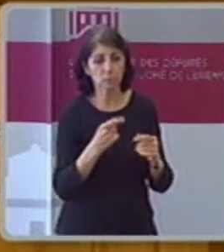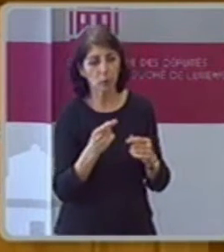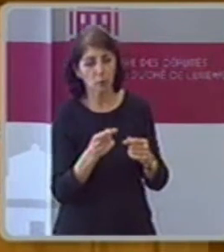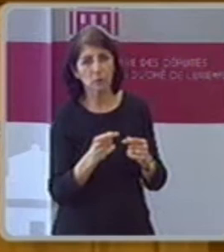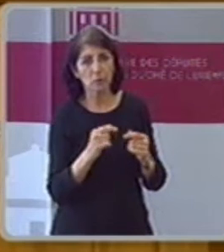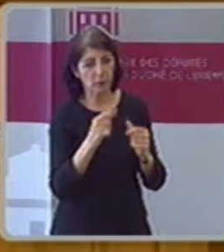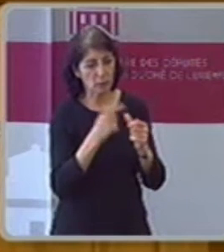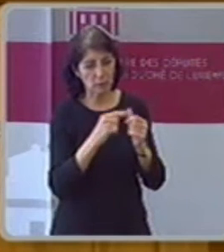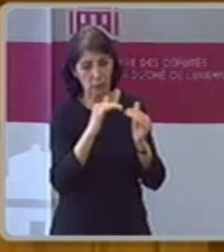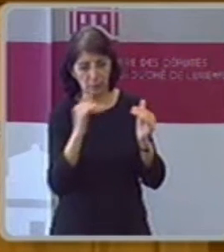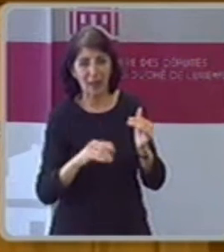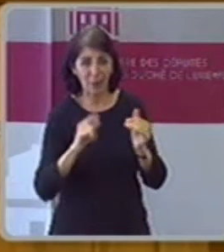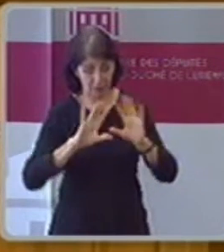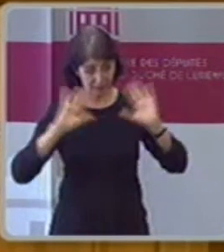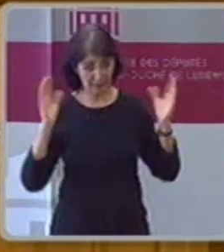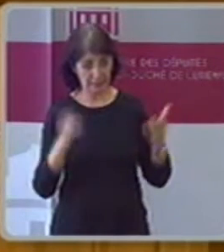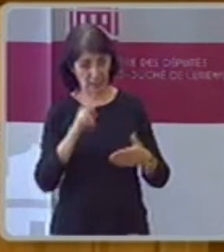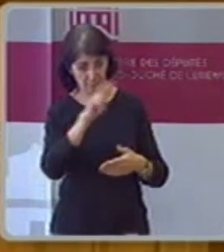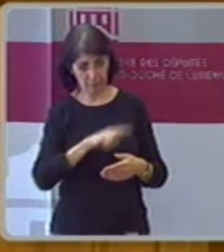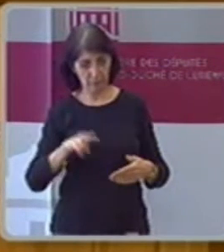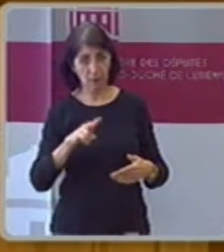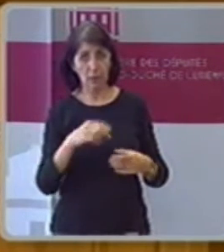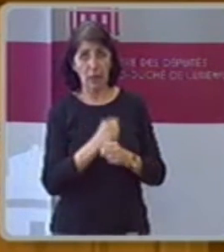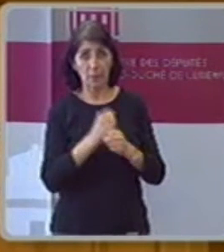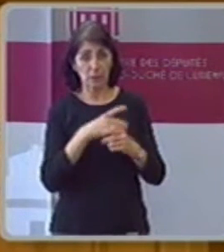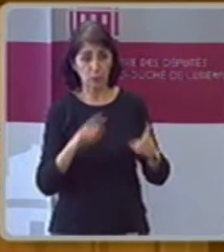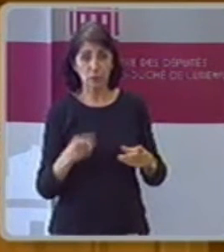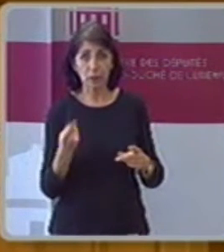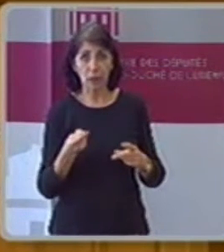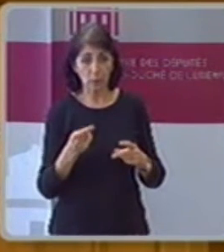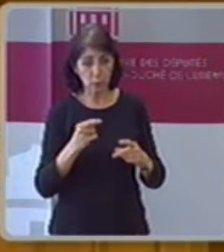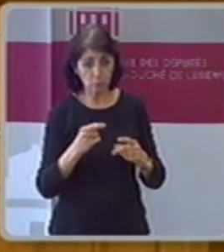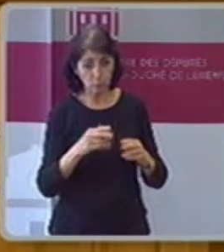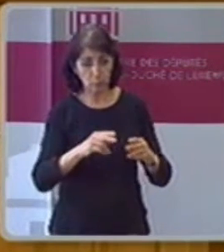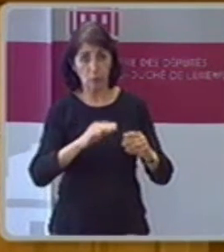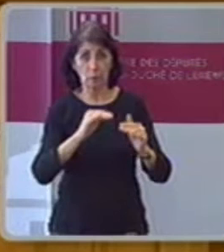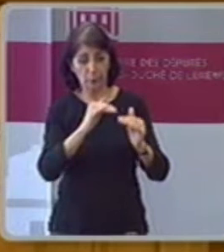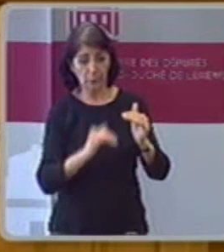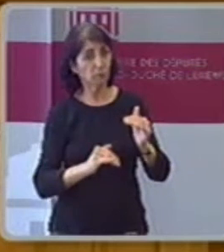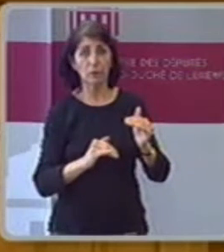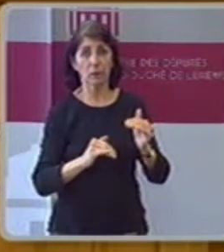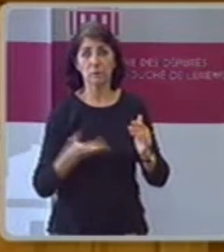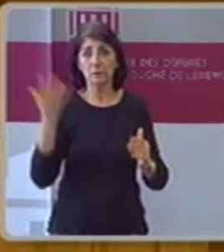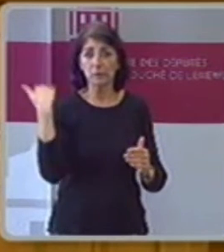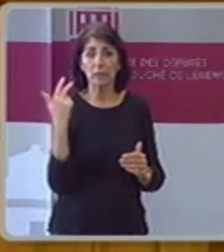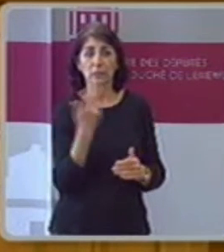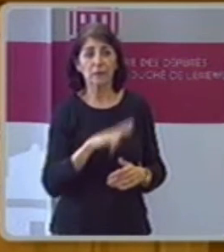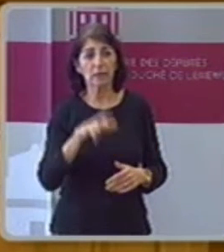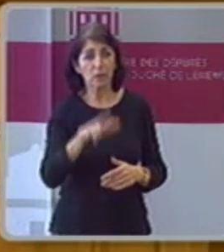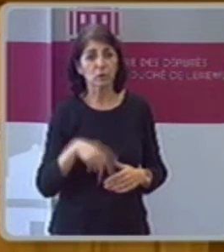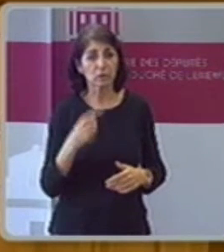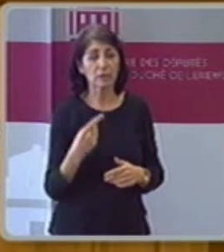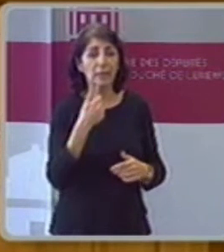21.488 Leute am März 2016 Schumach an Beschäftigungsinitiative